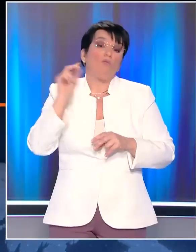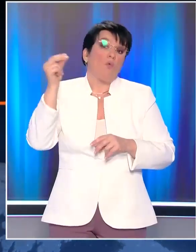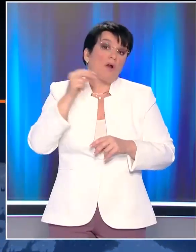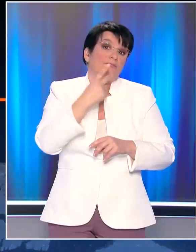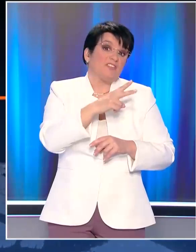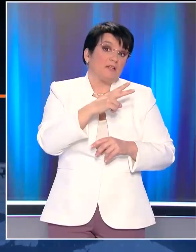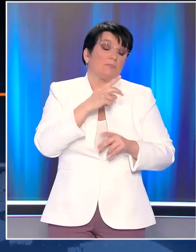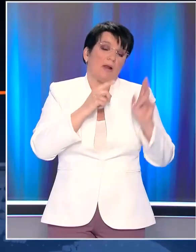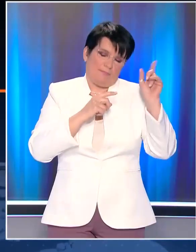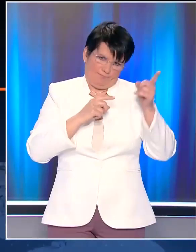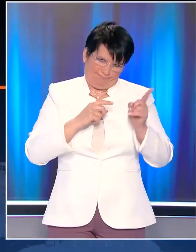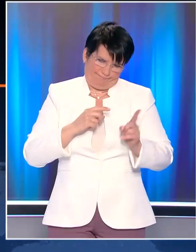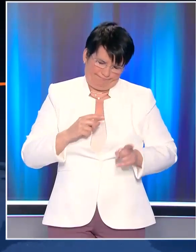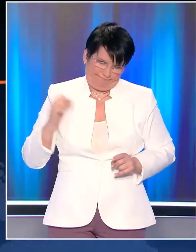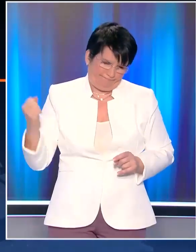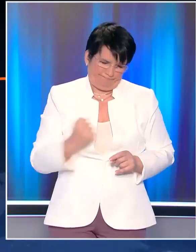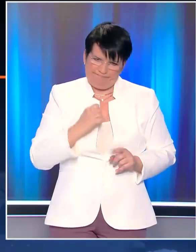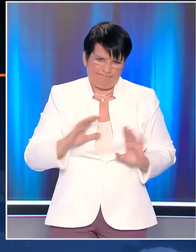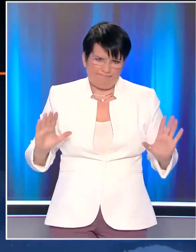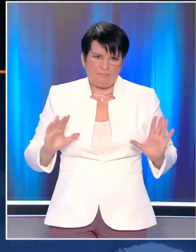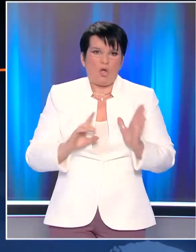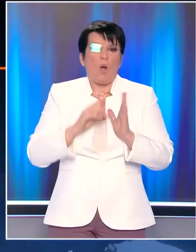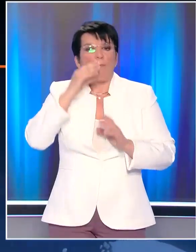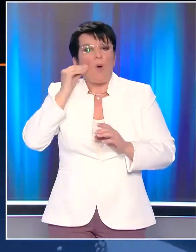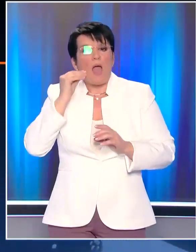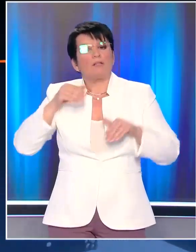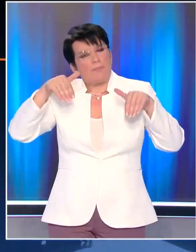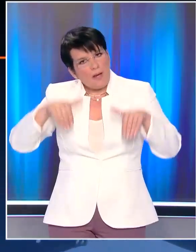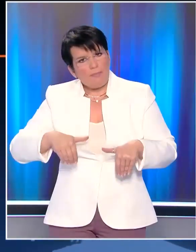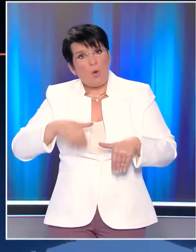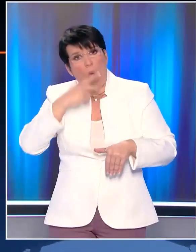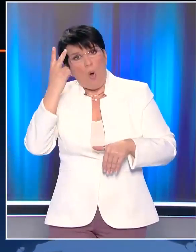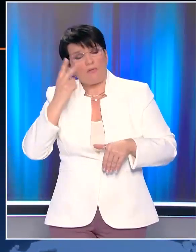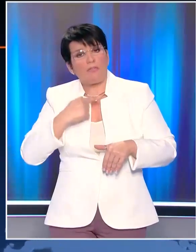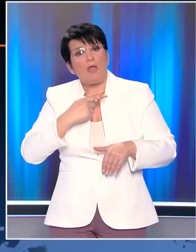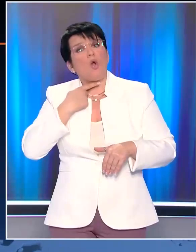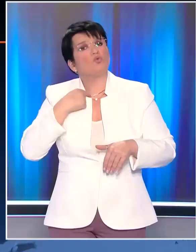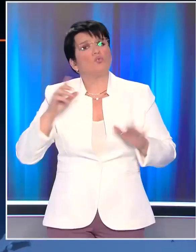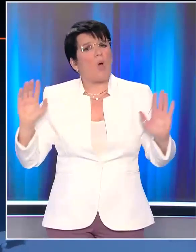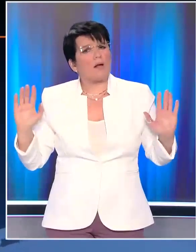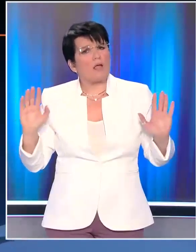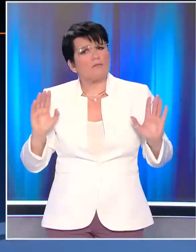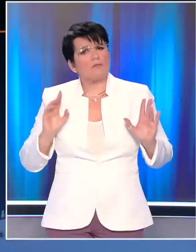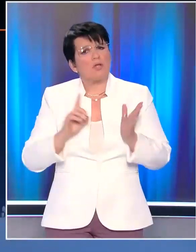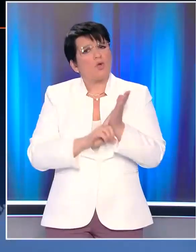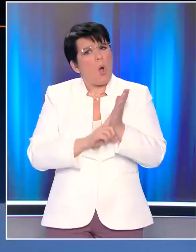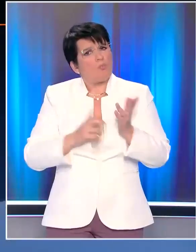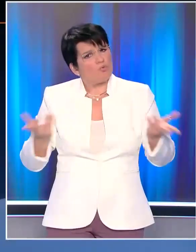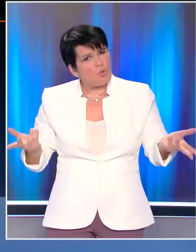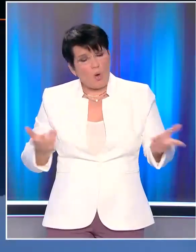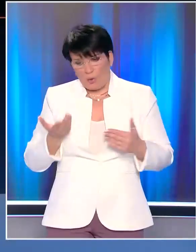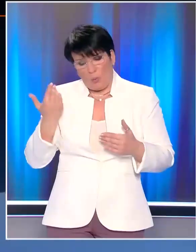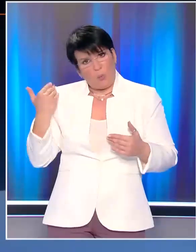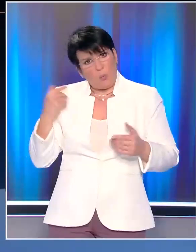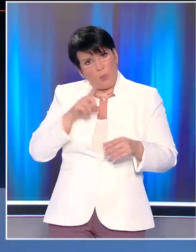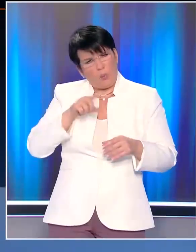Κύριος Πολάκης αντιλαμβάνεται ότι ο ίδιος μπορεί να ερμηνεύει να εφαρμόζει τους νόμους κατά το δοκούν και βεβαίως να απειλεί και να εκβιάζει. Εξελίσσεται τις τελευταίες μέρες